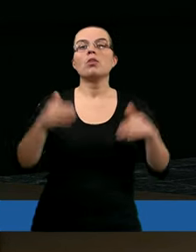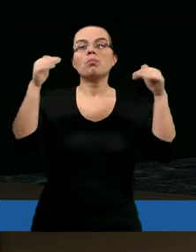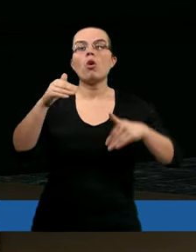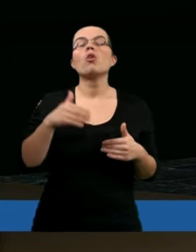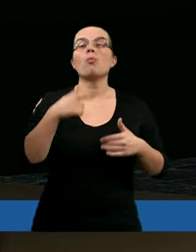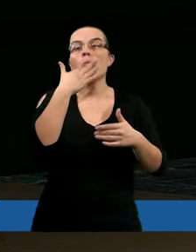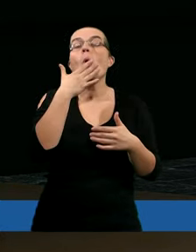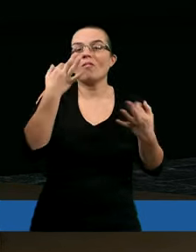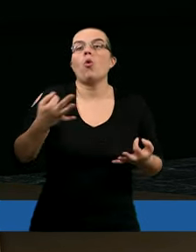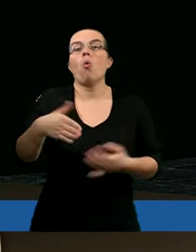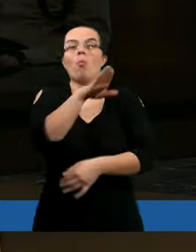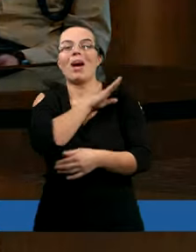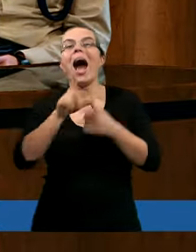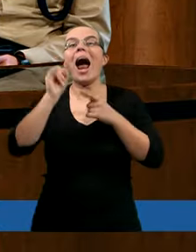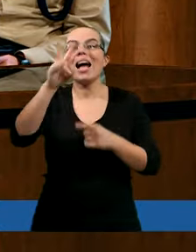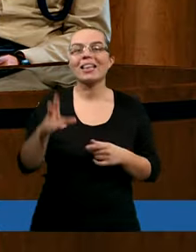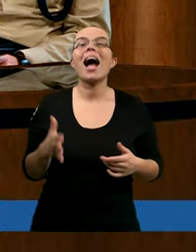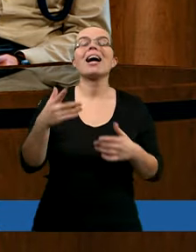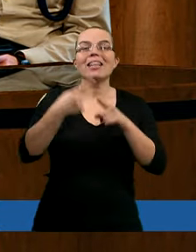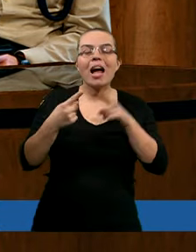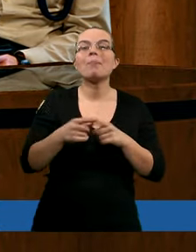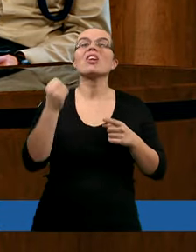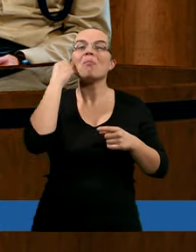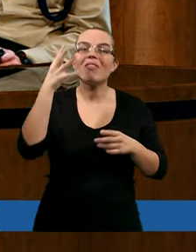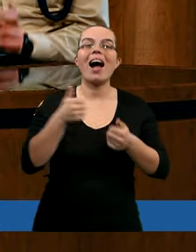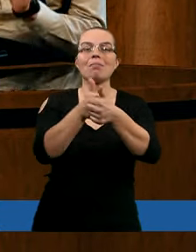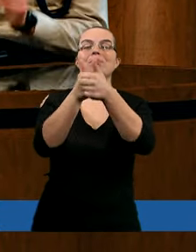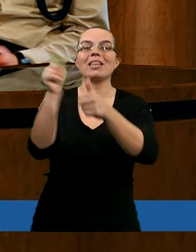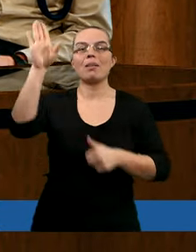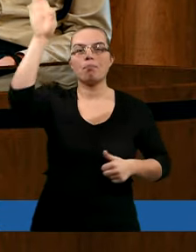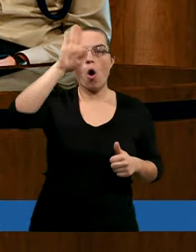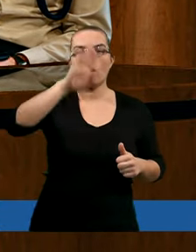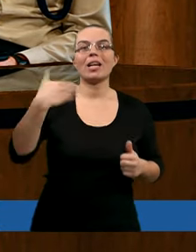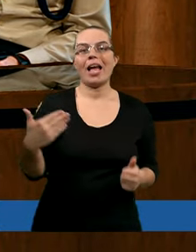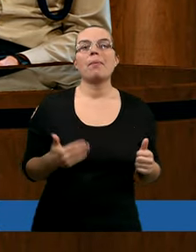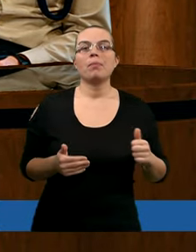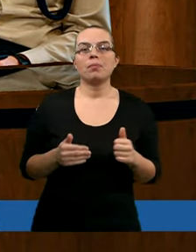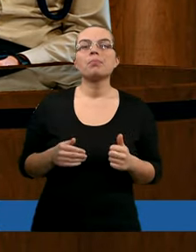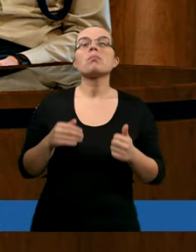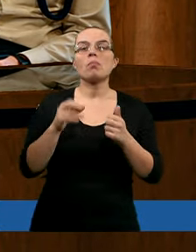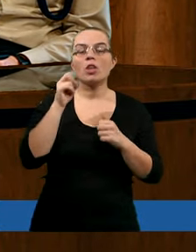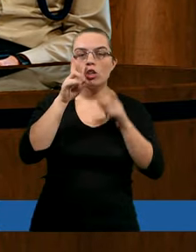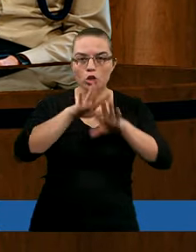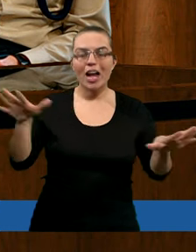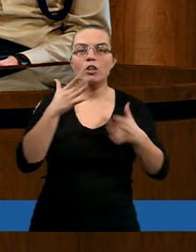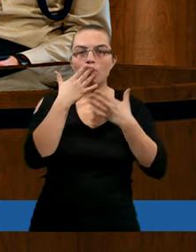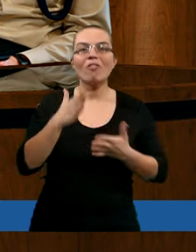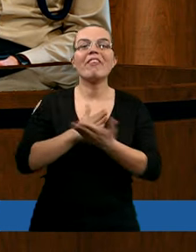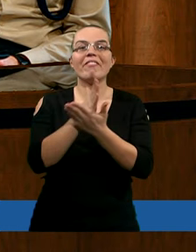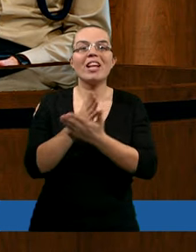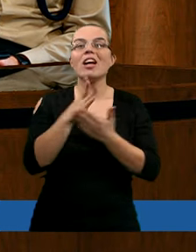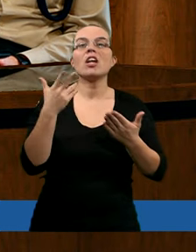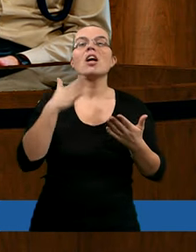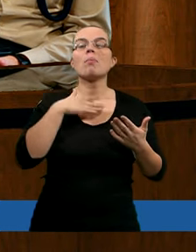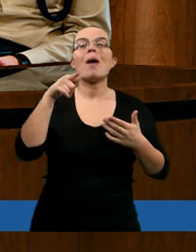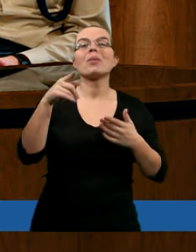nawet dzisiaj umrę, ale i tak zamierzam trwać przy Bogu. Tak. Znaczy mówiąc, że wierzę, to ja nie